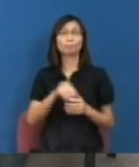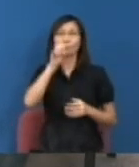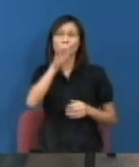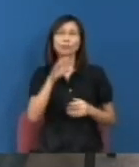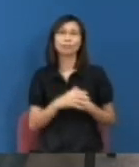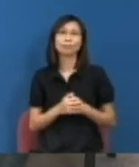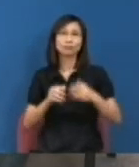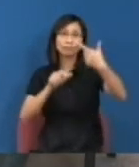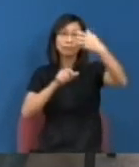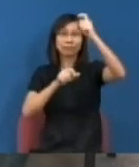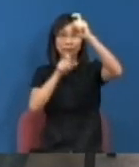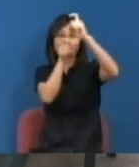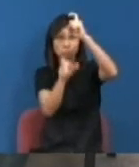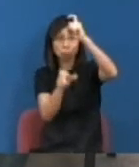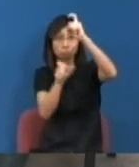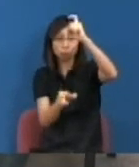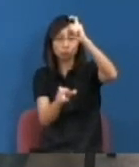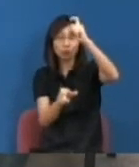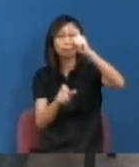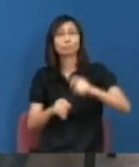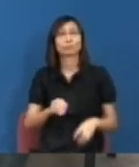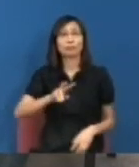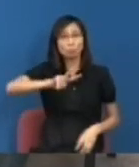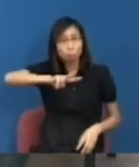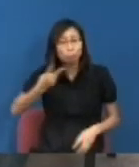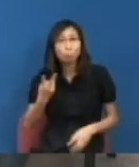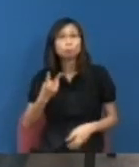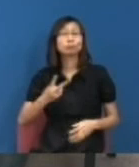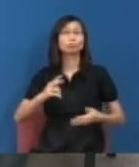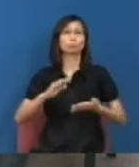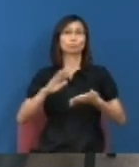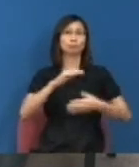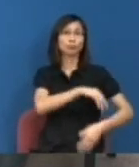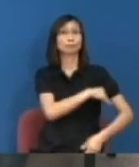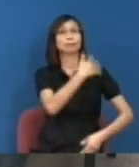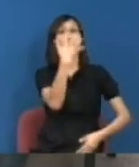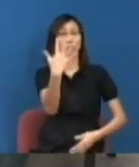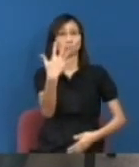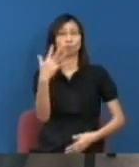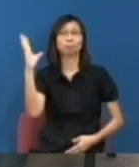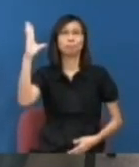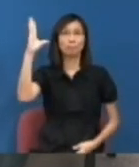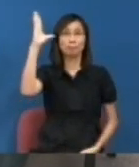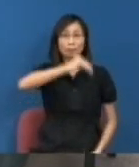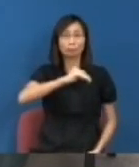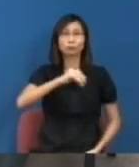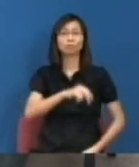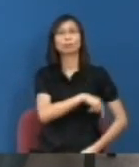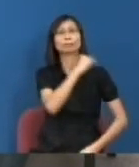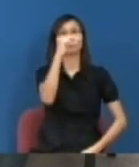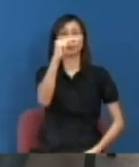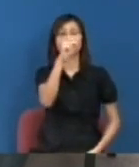開始這個節目會改成在星期五晚上七時到八時即是現場直播